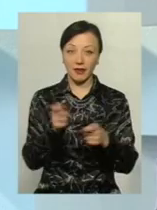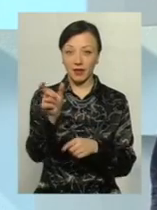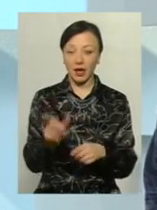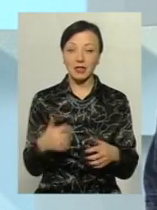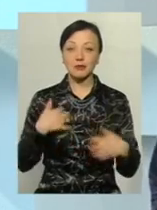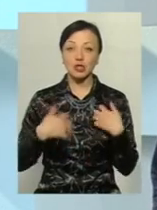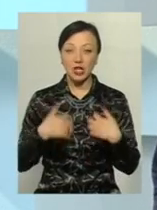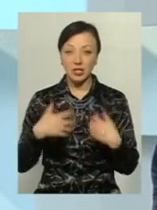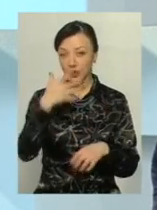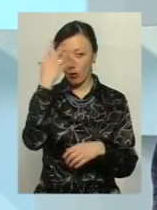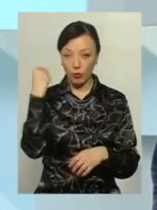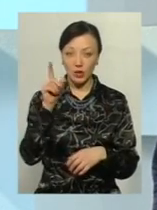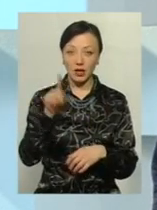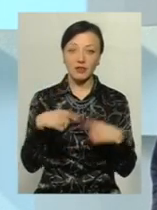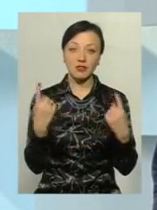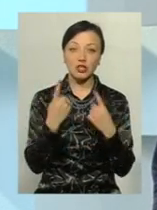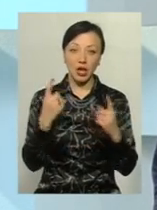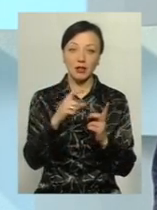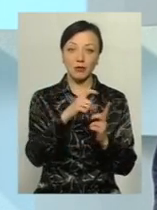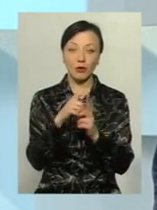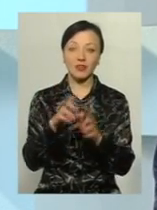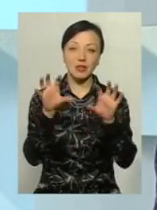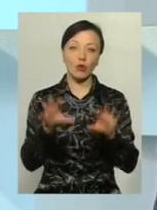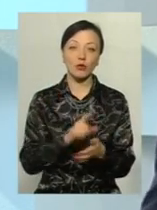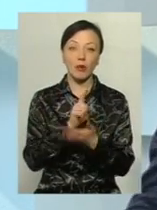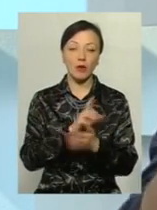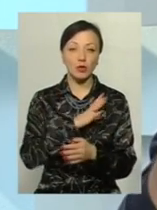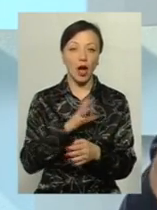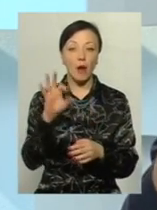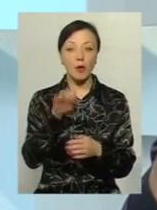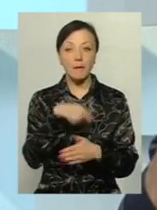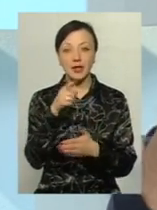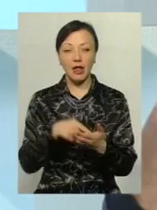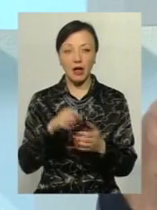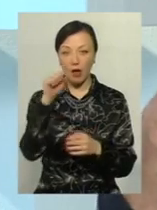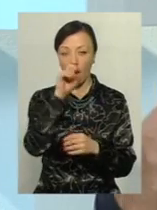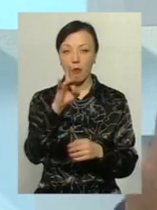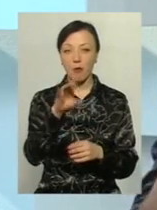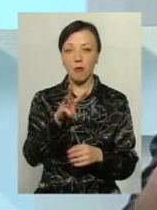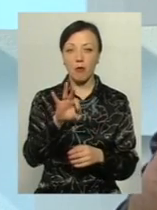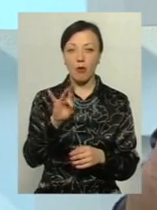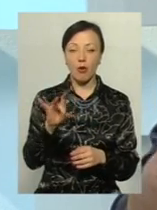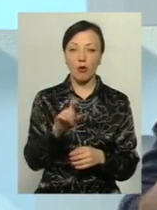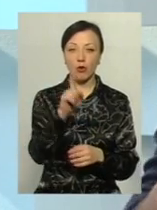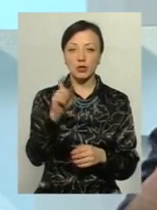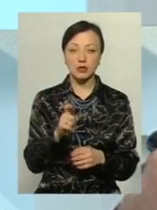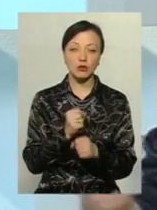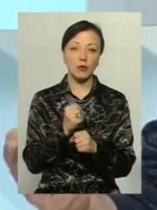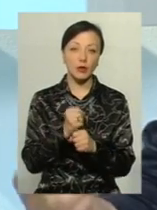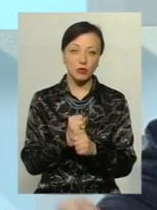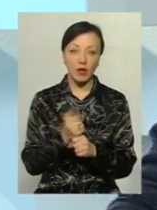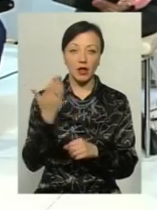Вони так спішили, що вони забули навіть звичайні букви закону, як воно має бути. А щодо питання Мороза, що ми напрацьовували і що ми